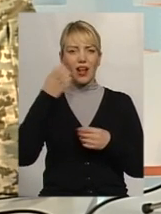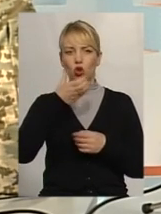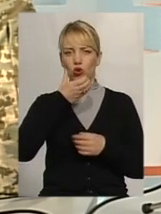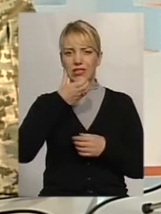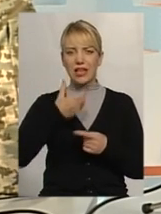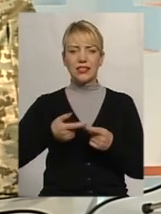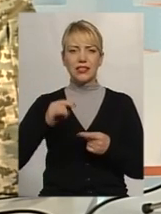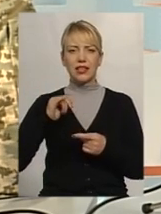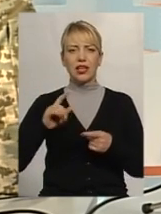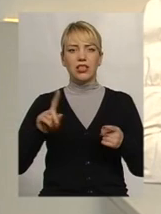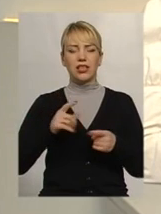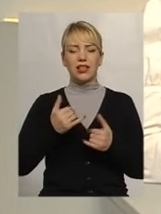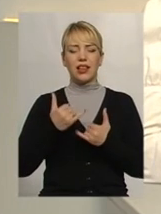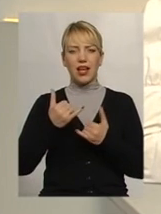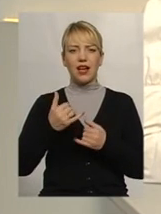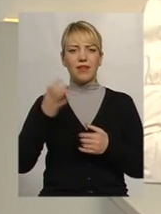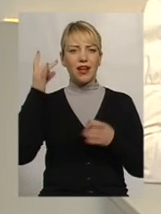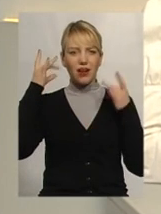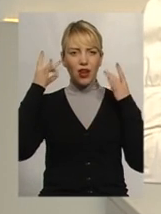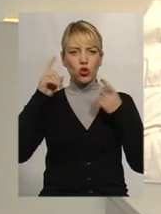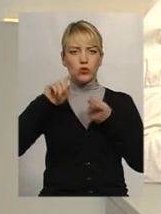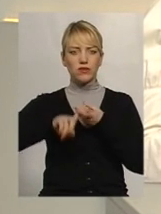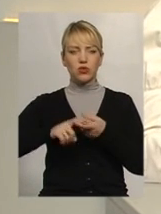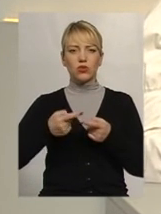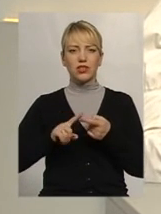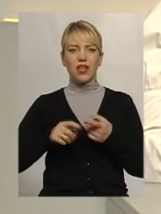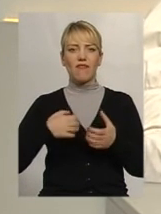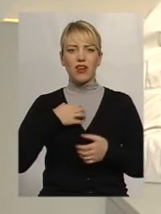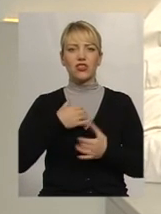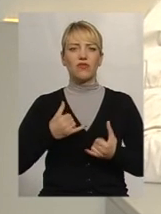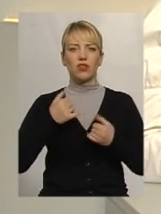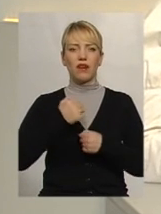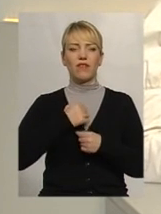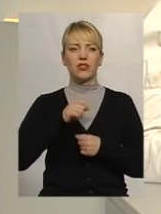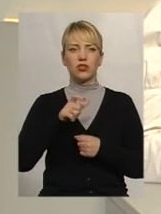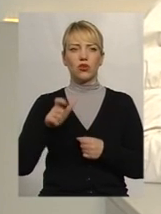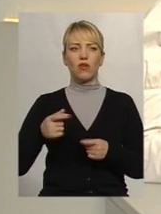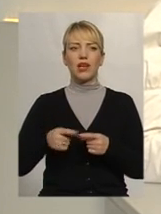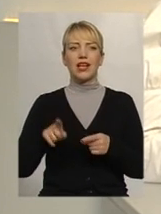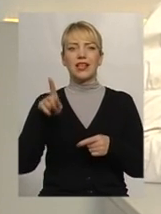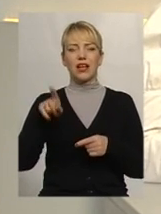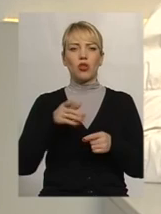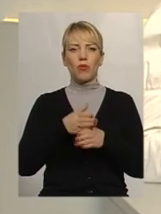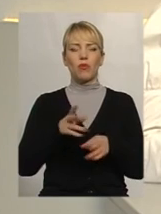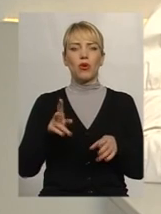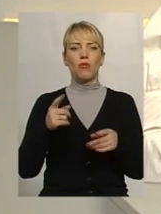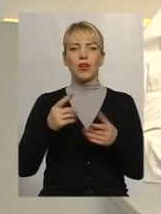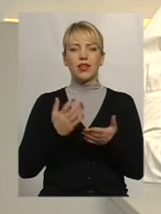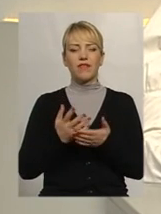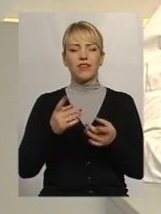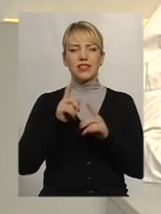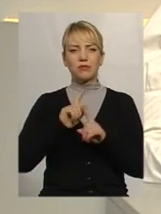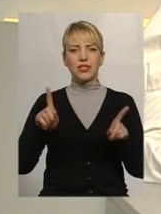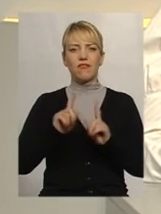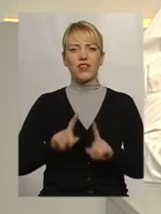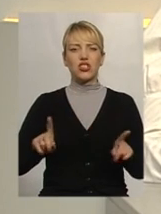дуже важливо для наших військових. Насправді, ця допомога значною мірою полягає і в таких дуже специфічних питаннях,